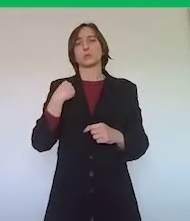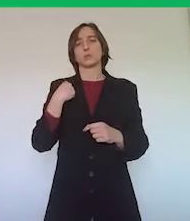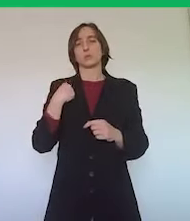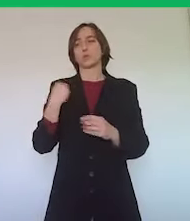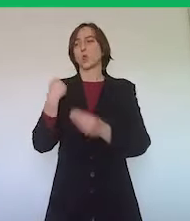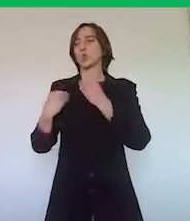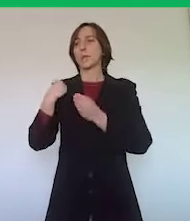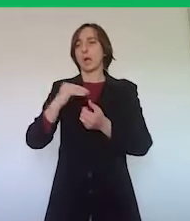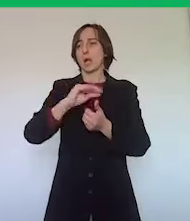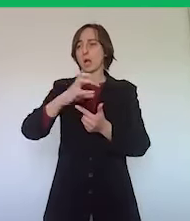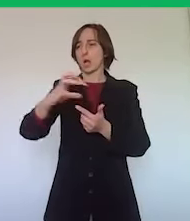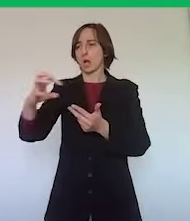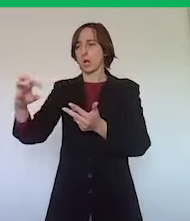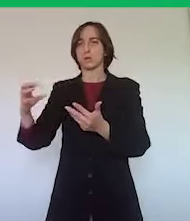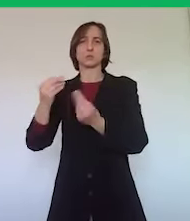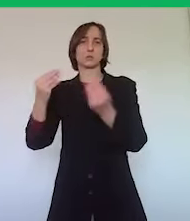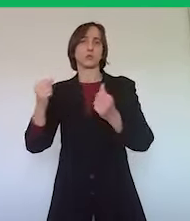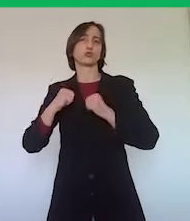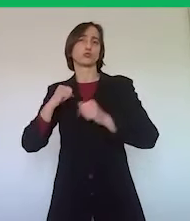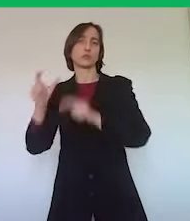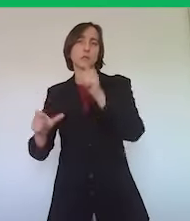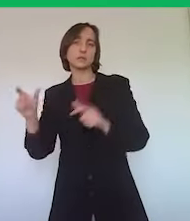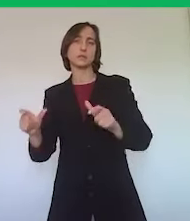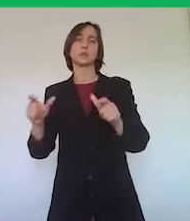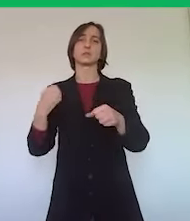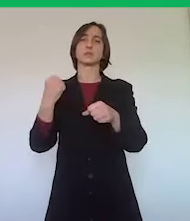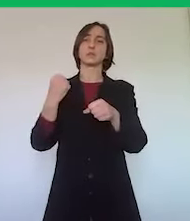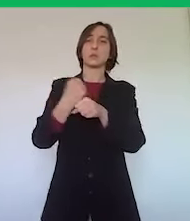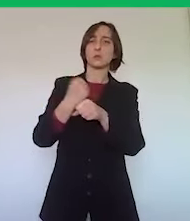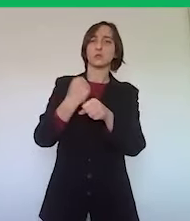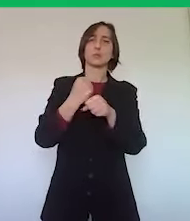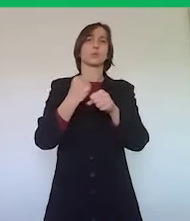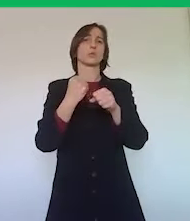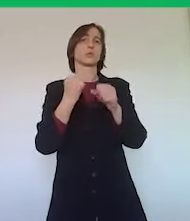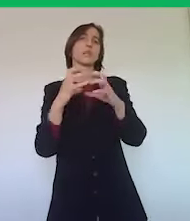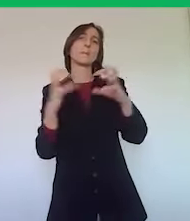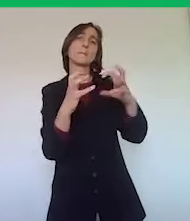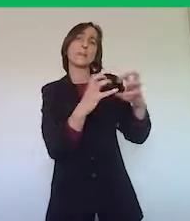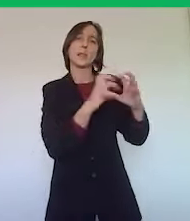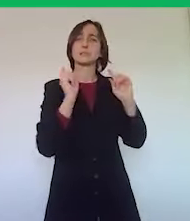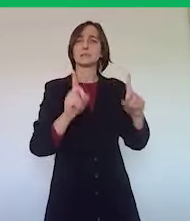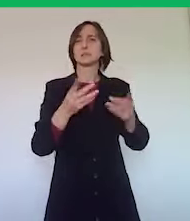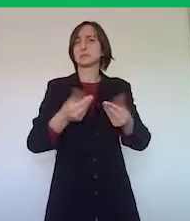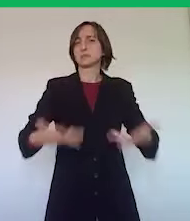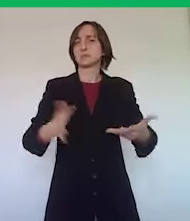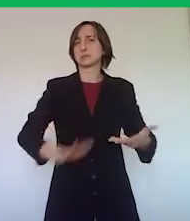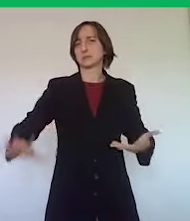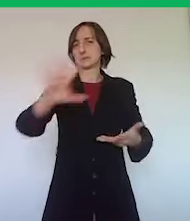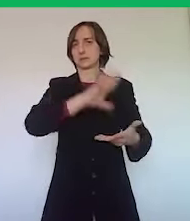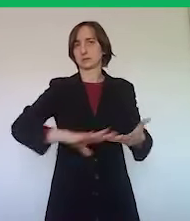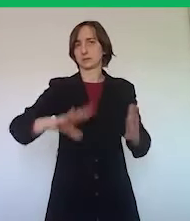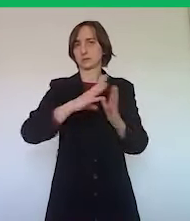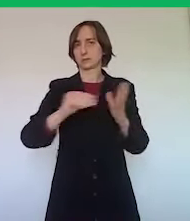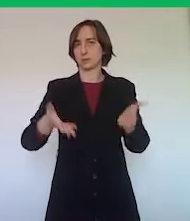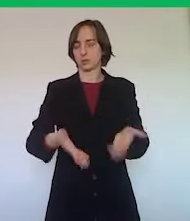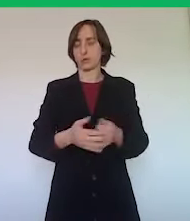domande che sono pervenute da molti cittadini, da molti operatori, da molte imprese del territorio regionale, provo